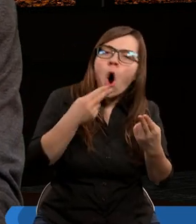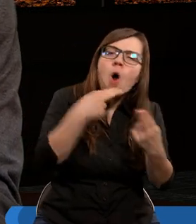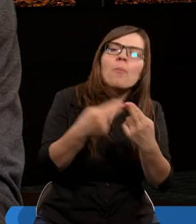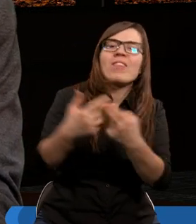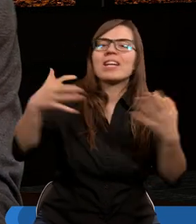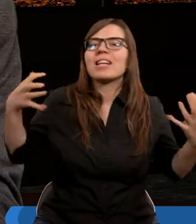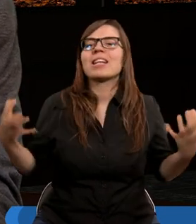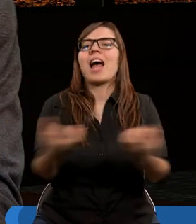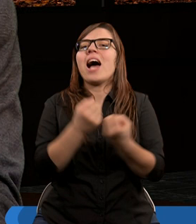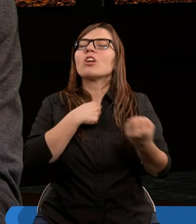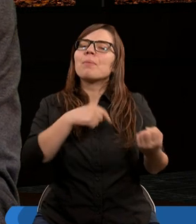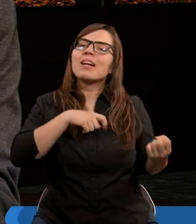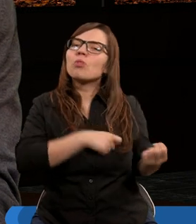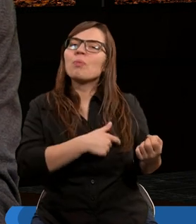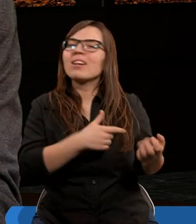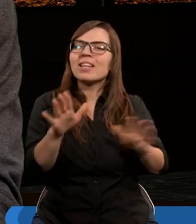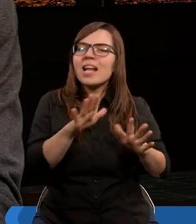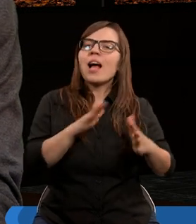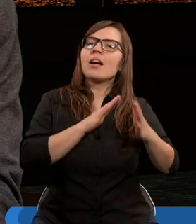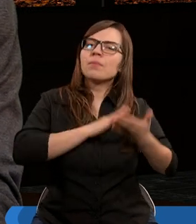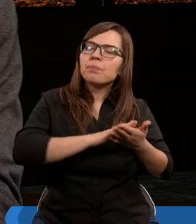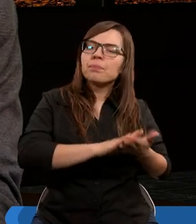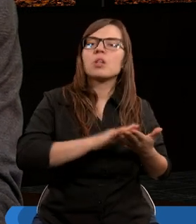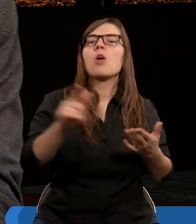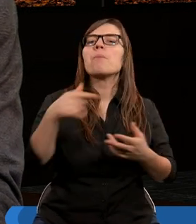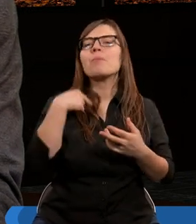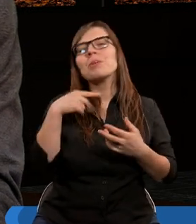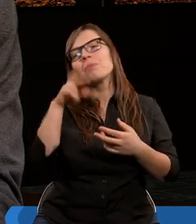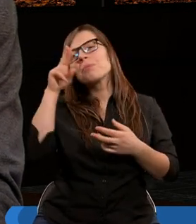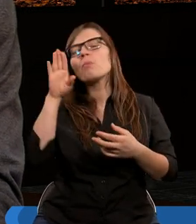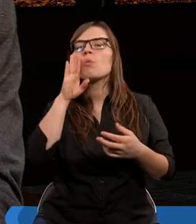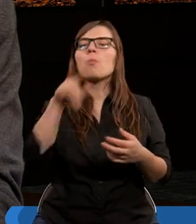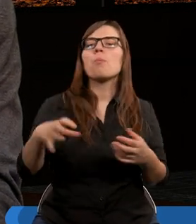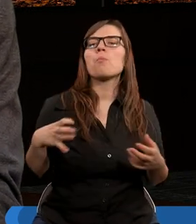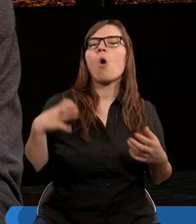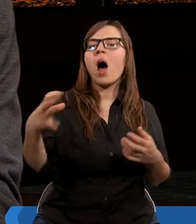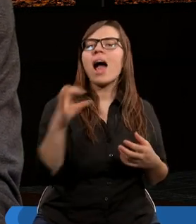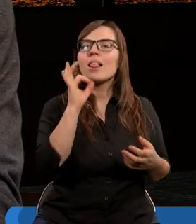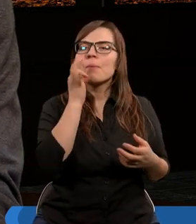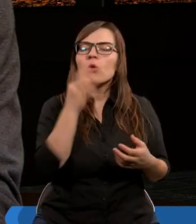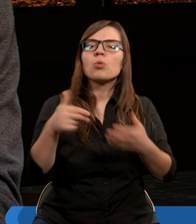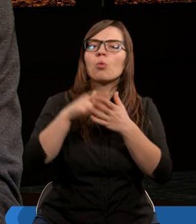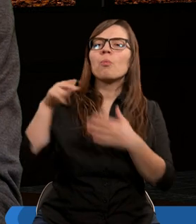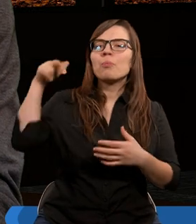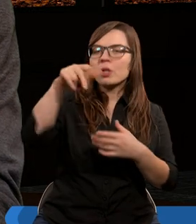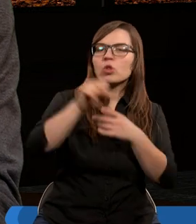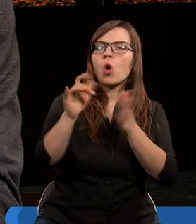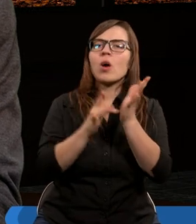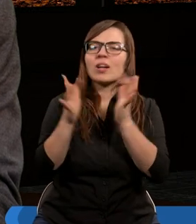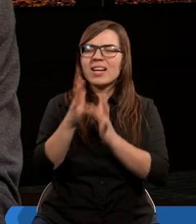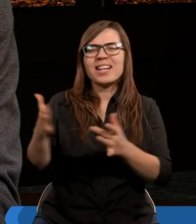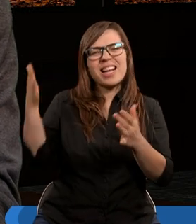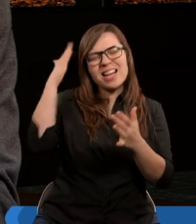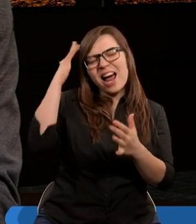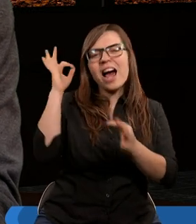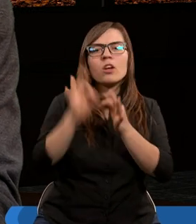nie, sumienie go dręczy. Chociażby to tak, jak mi się kojarzy w tej chwili bogaty młodzieniec, który przychodzi do Jezusa, który